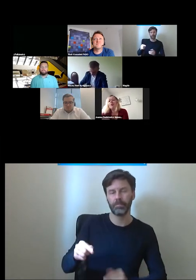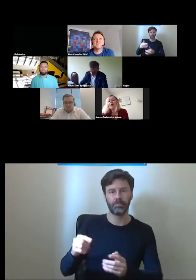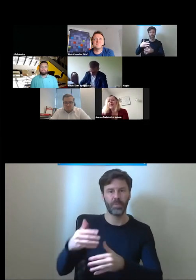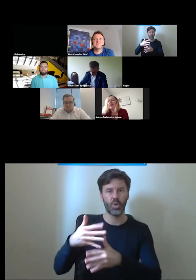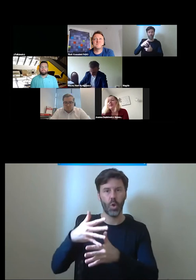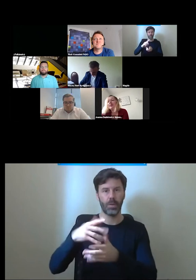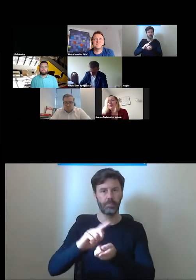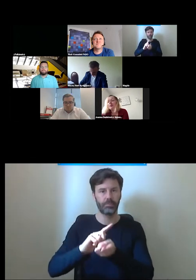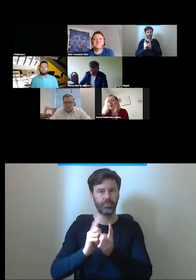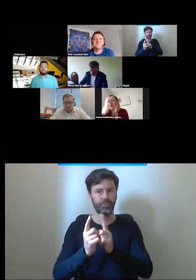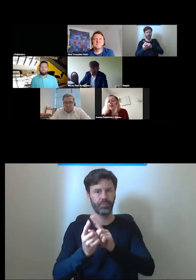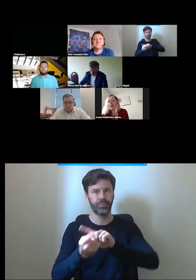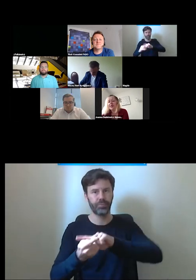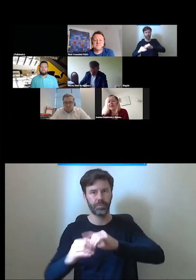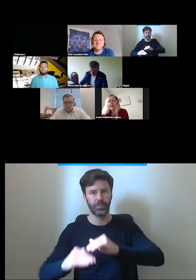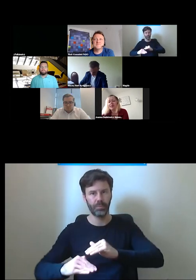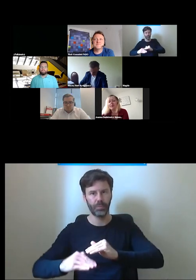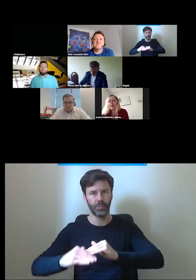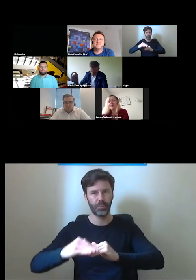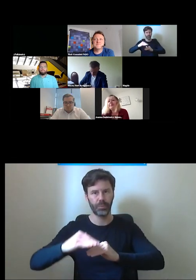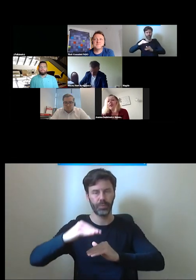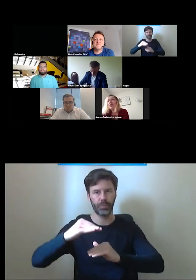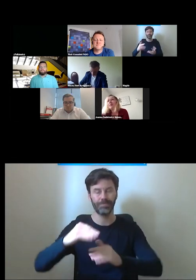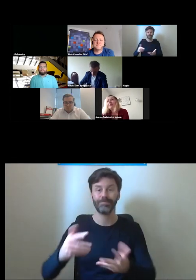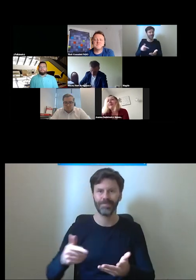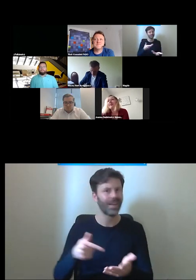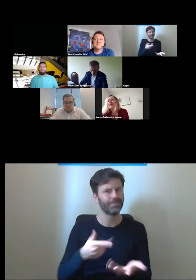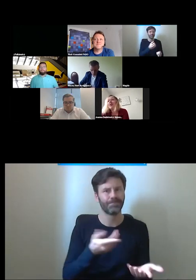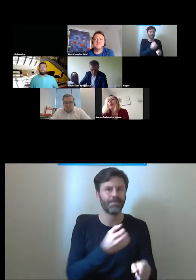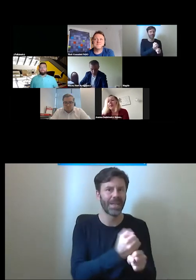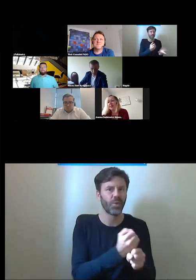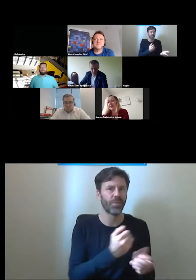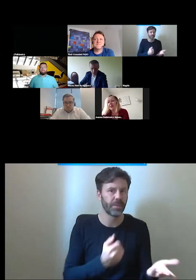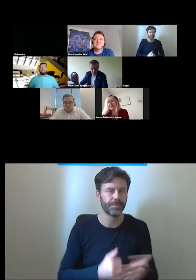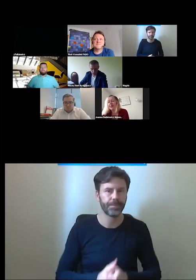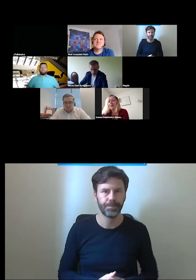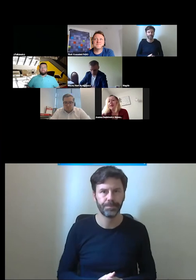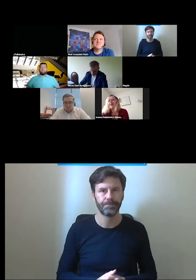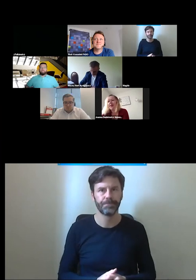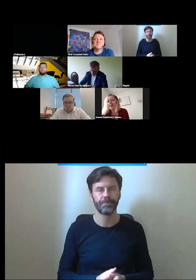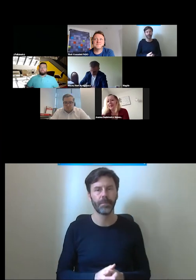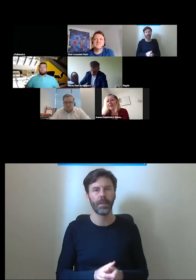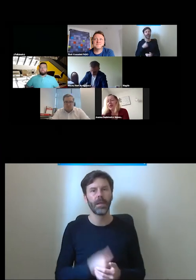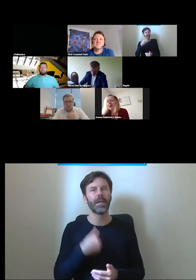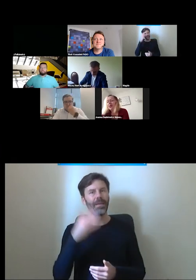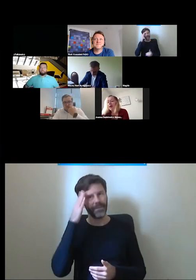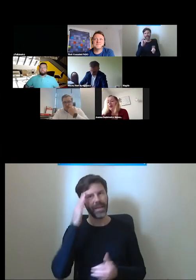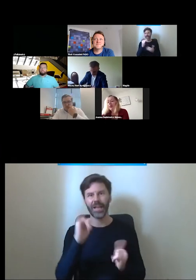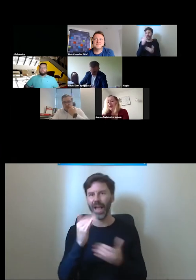szukać możliwych rozwiązań też mając na względzie obiekt i to jak wygląda